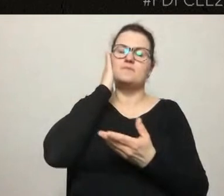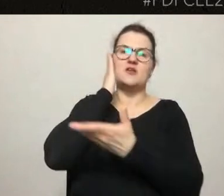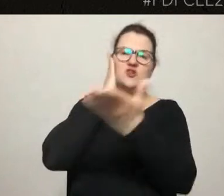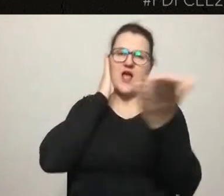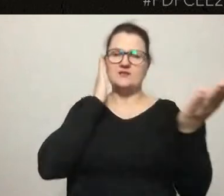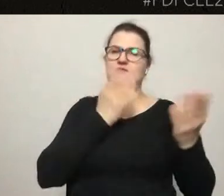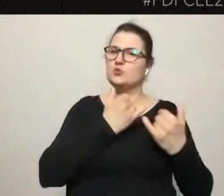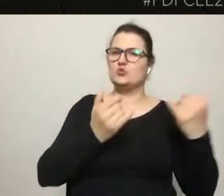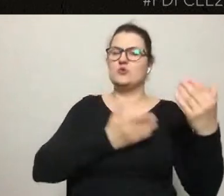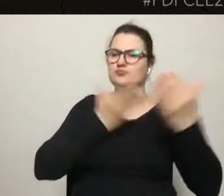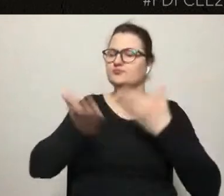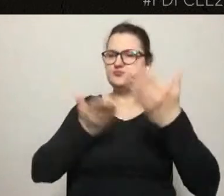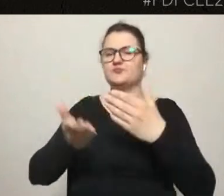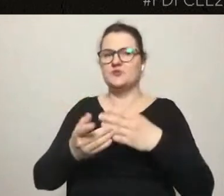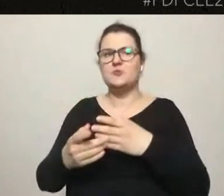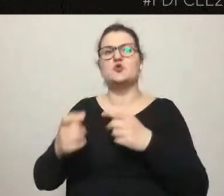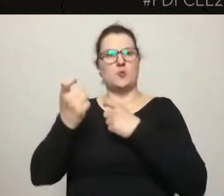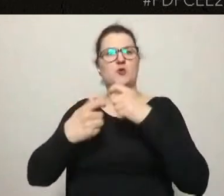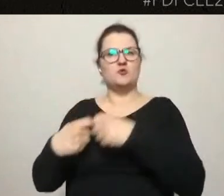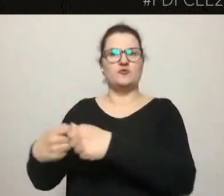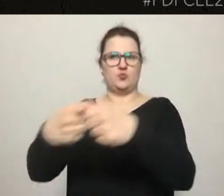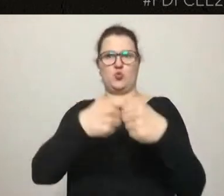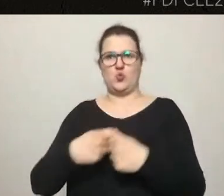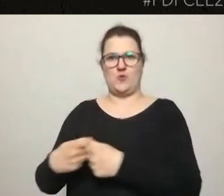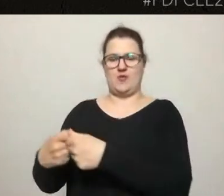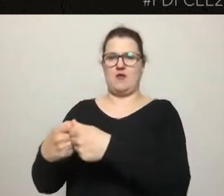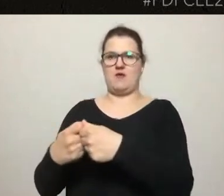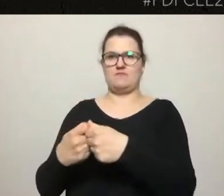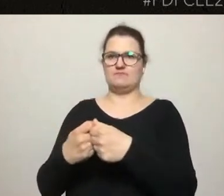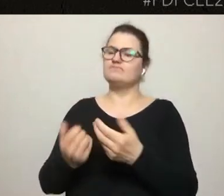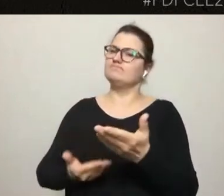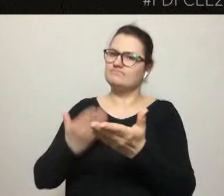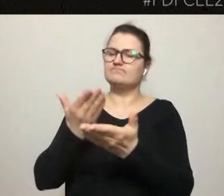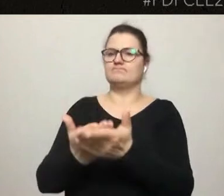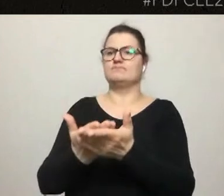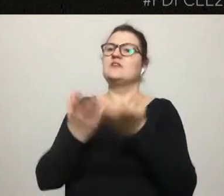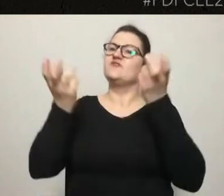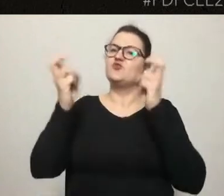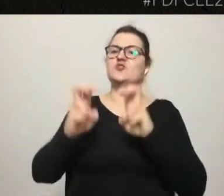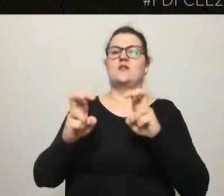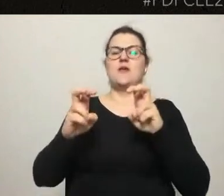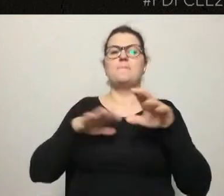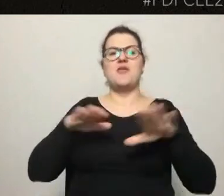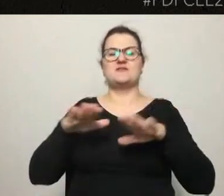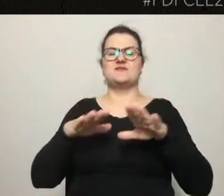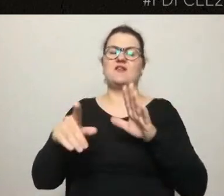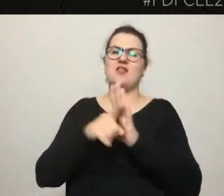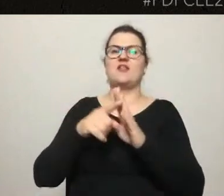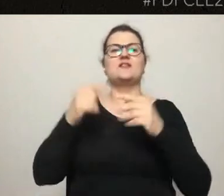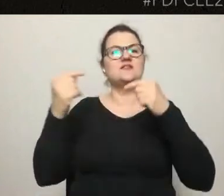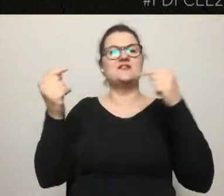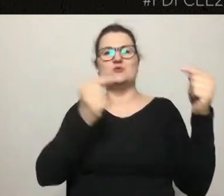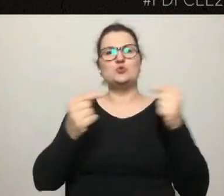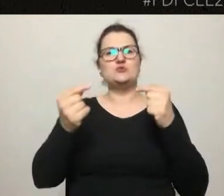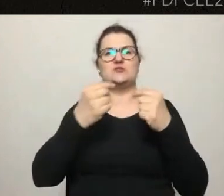możliwość zorganizowania platformy dla dyskusji dla wielu grup i inicjatyw mieszkańców na temat tego,